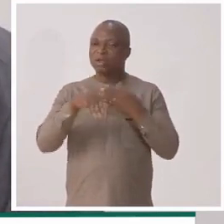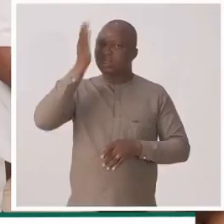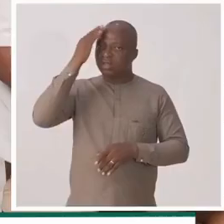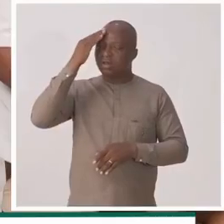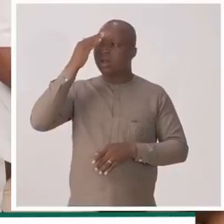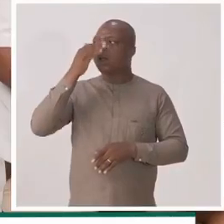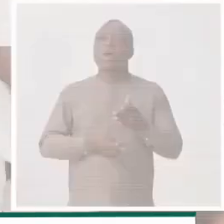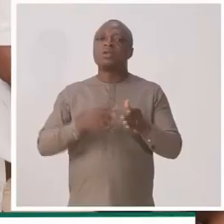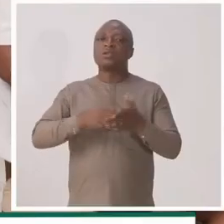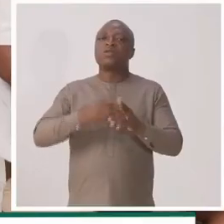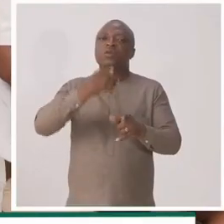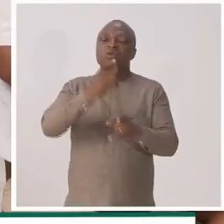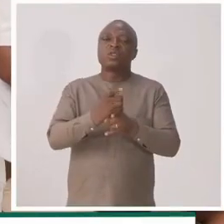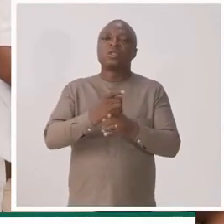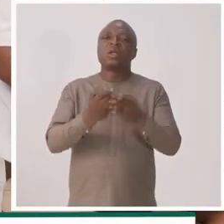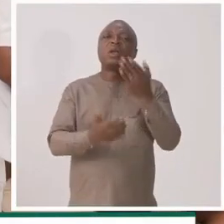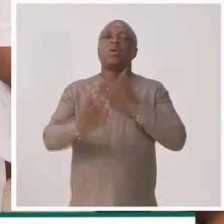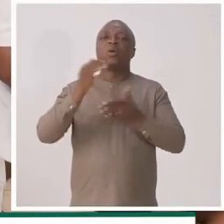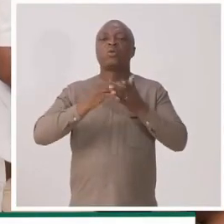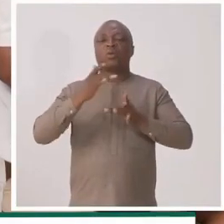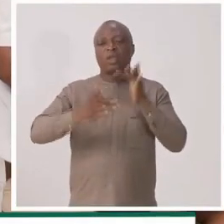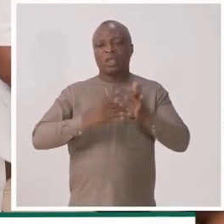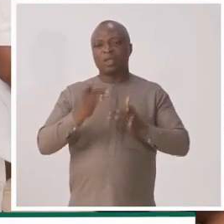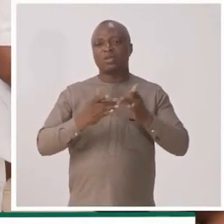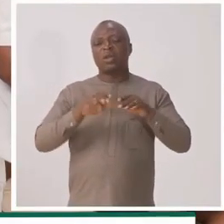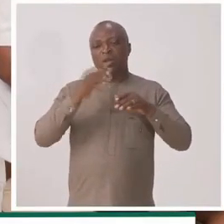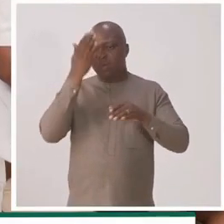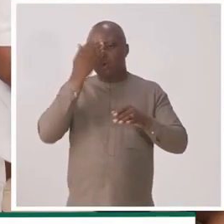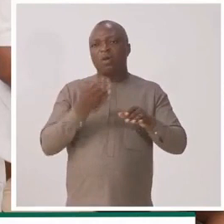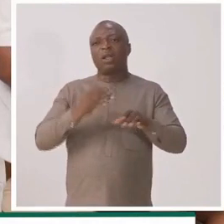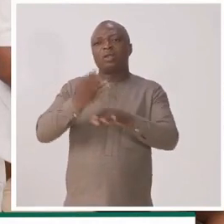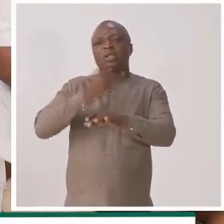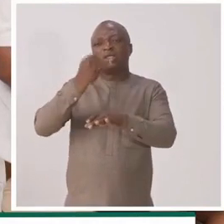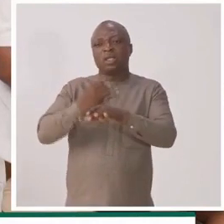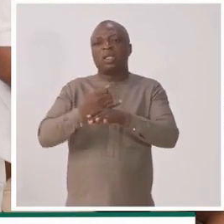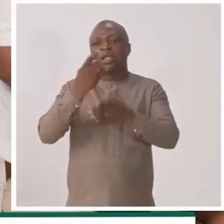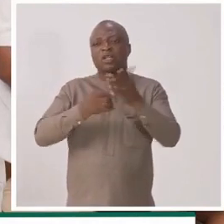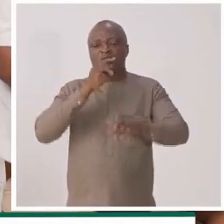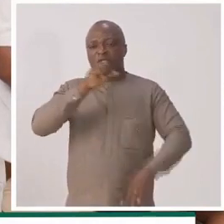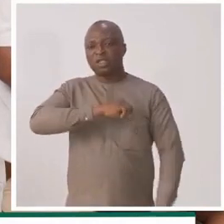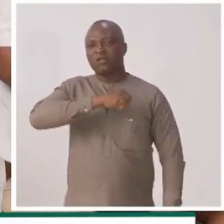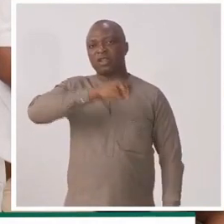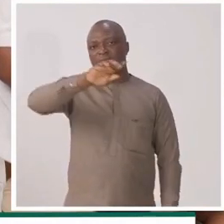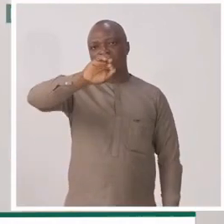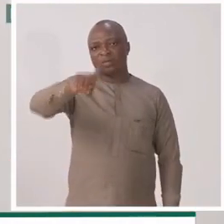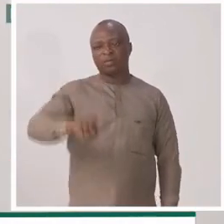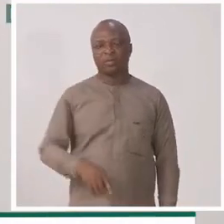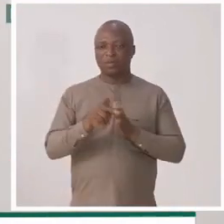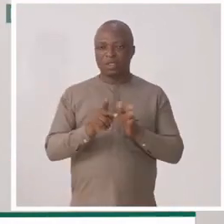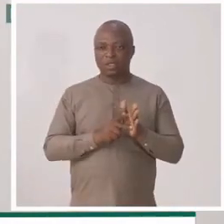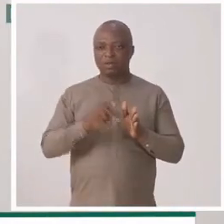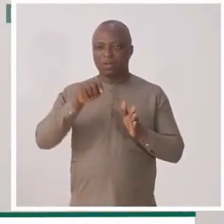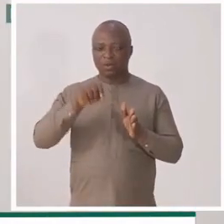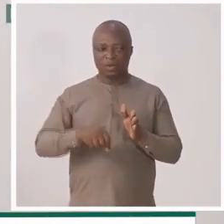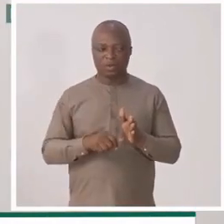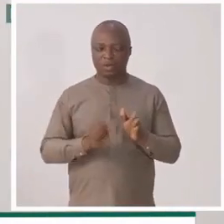prises. Je voudrais savoir qu'attente par recours gracieux, pourquoi l'avoir instituée ? Quels seraient donc ses avantages ? On part du